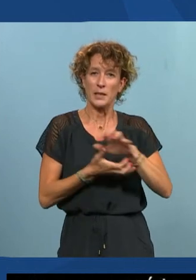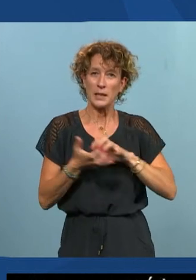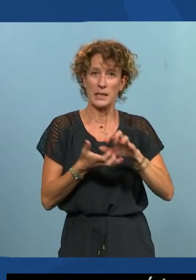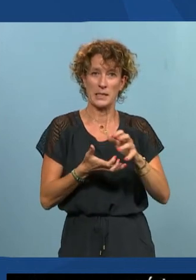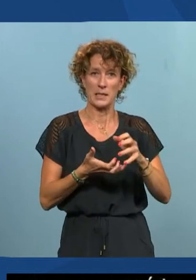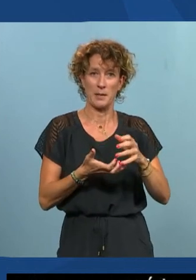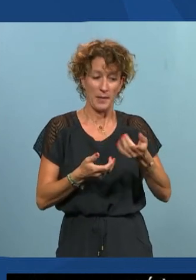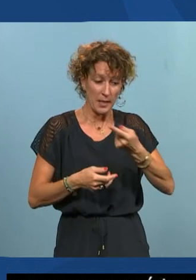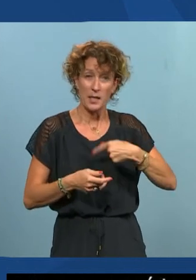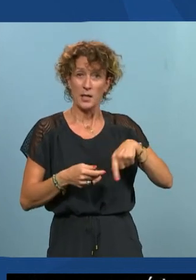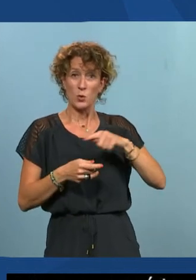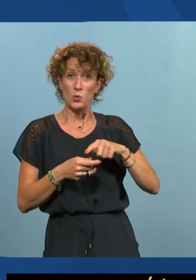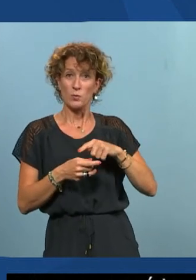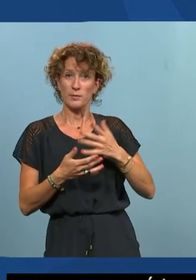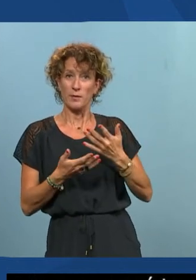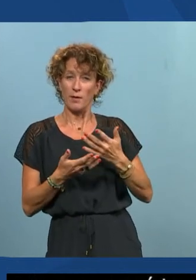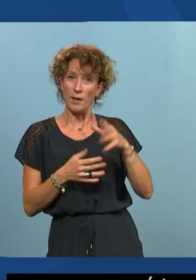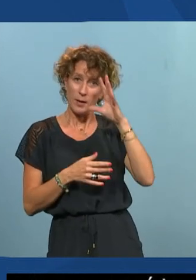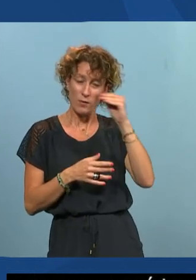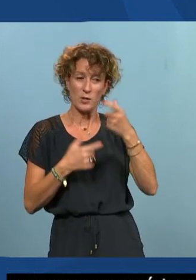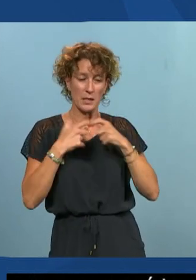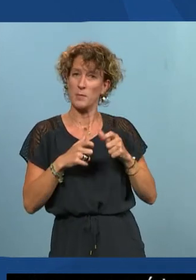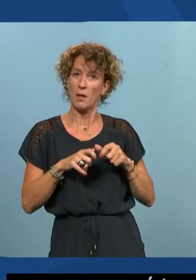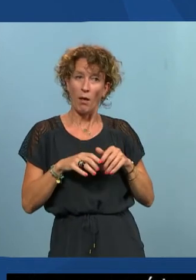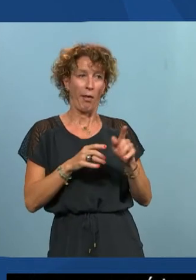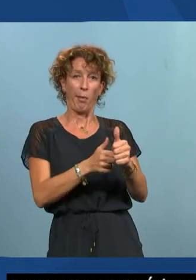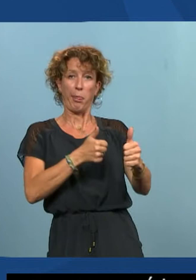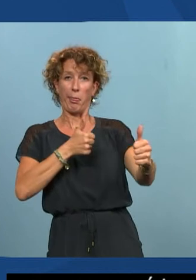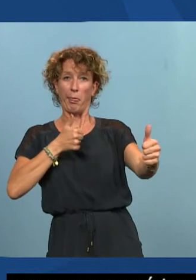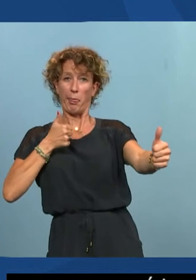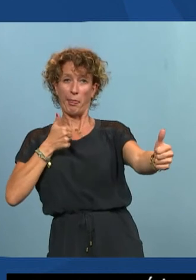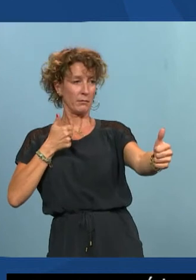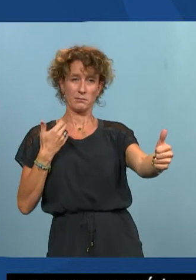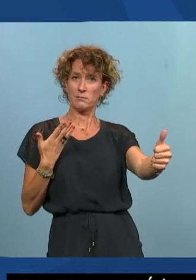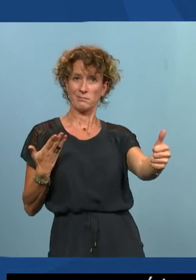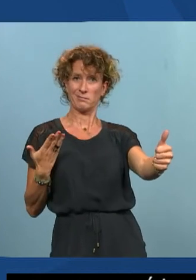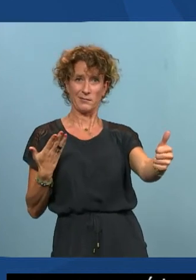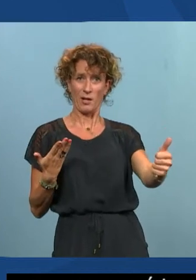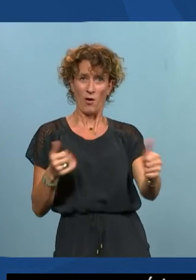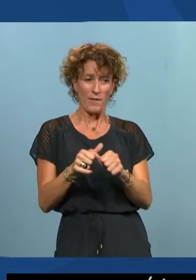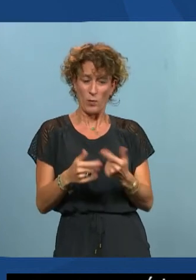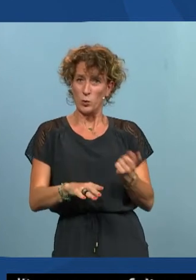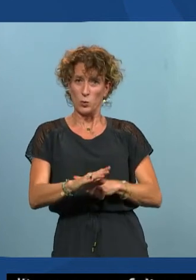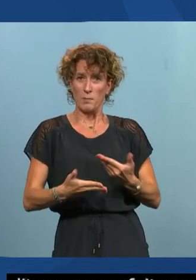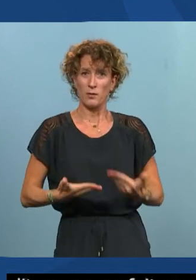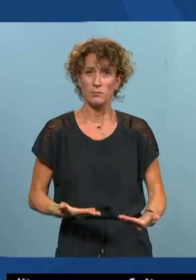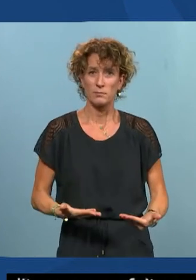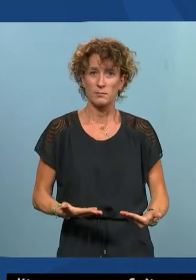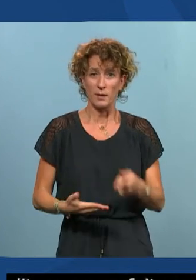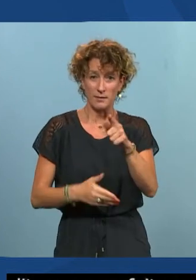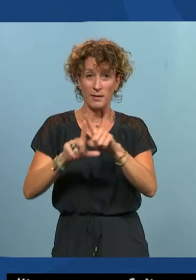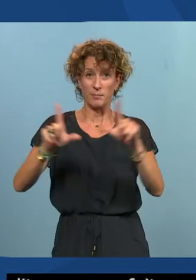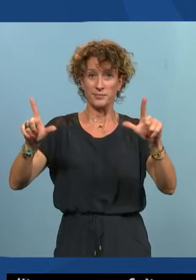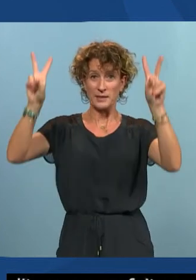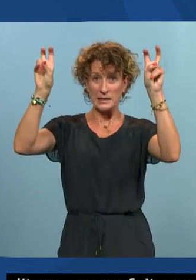les professionnels de l'accessibilité numérique pour vous donner une image c'est ça donc c'est qu'est-ce qu'on peut faire tout de suite maintenant et la diapo c'est que vous pouvez vous